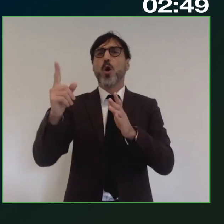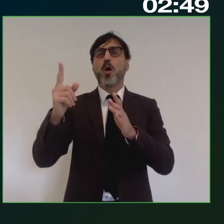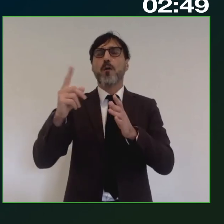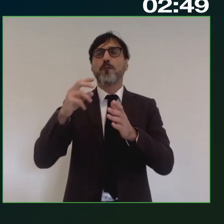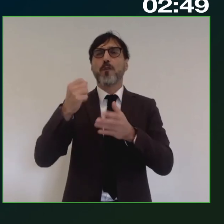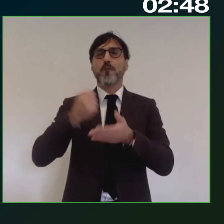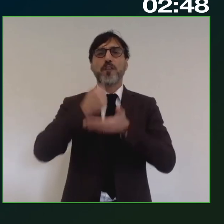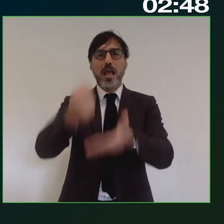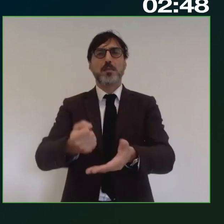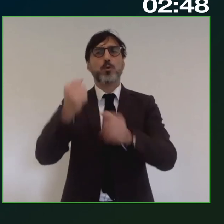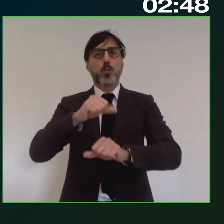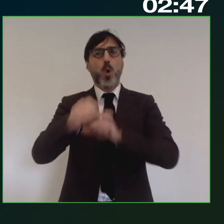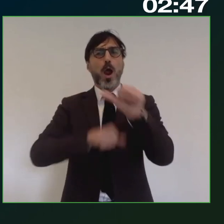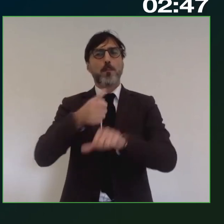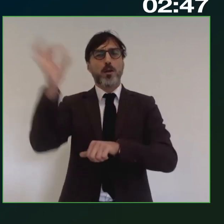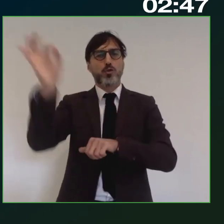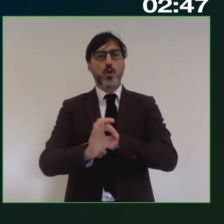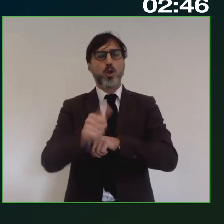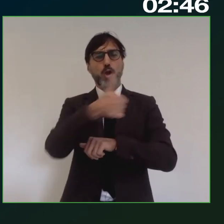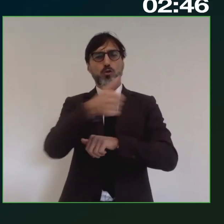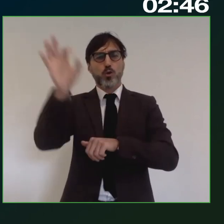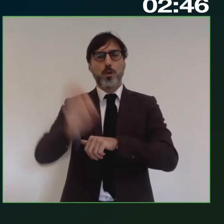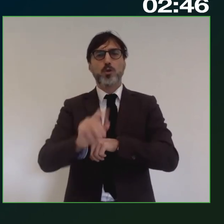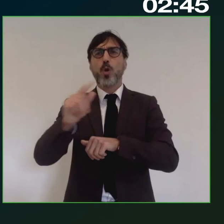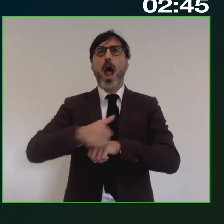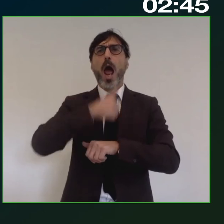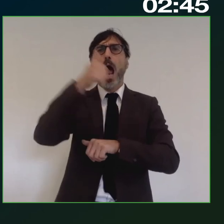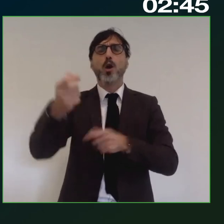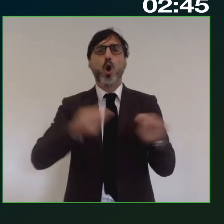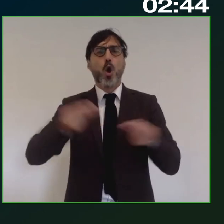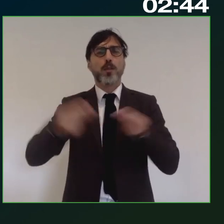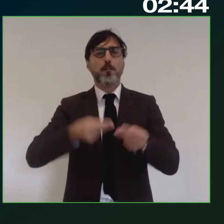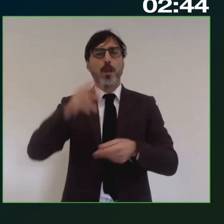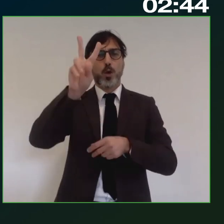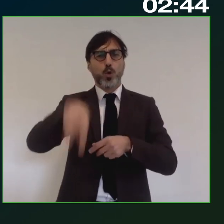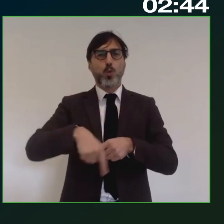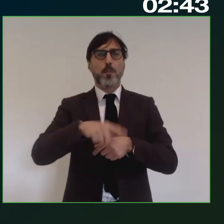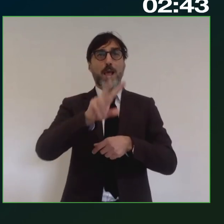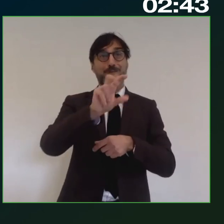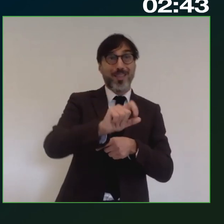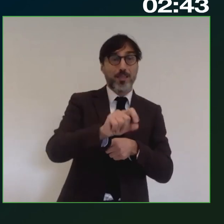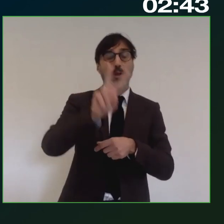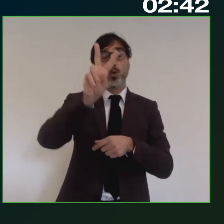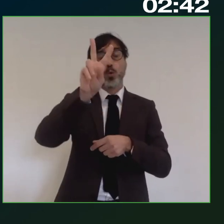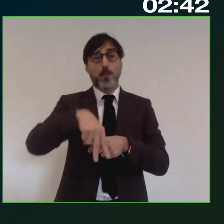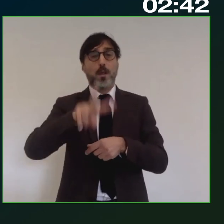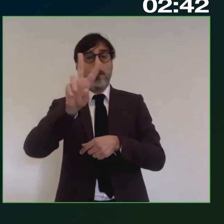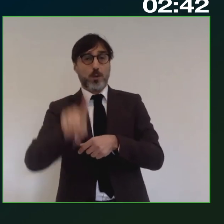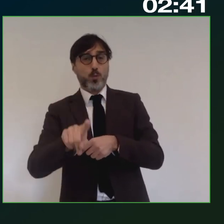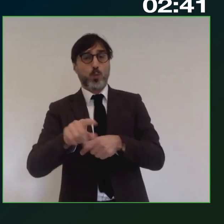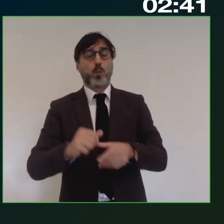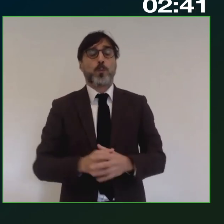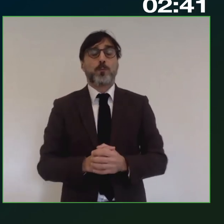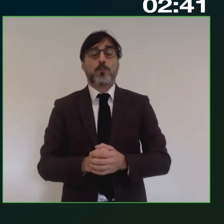per tutto l'anno contabile 2021 e 2021 scusate e